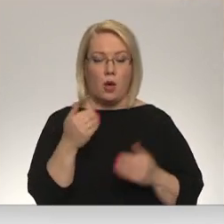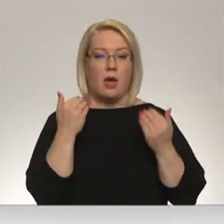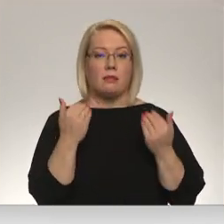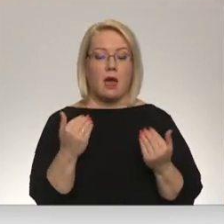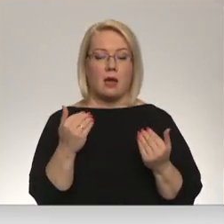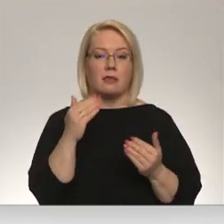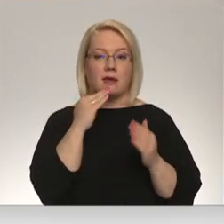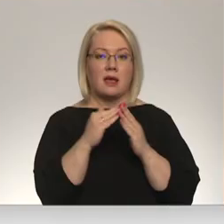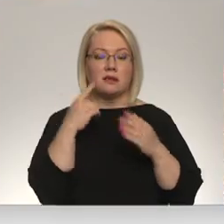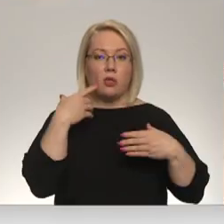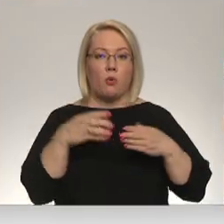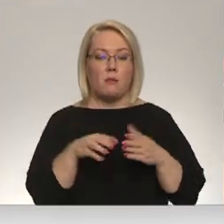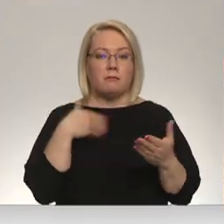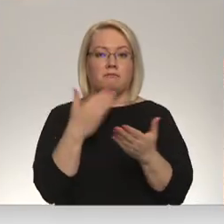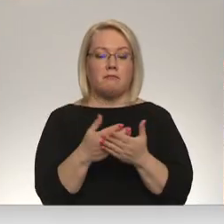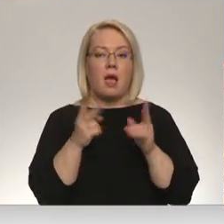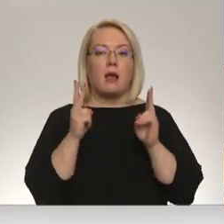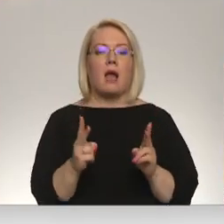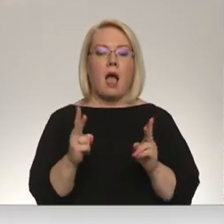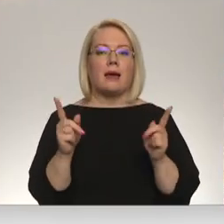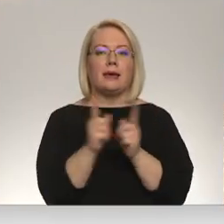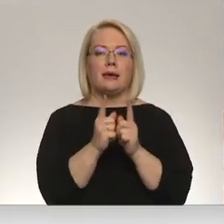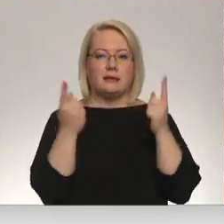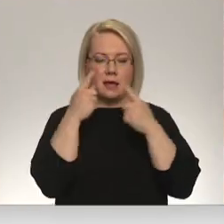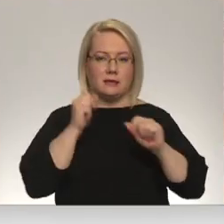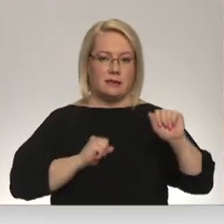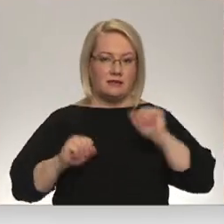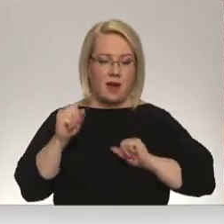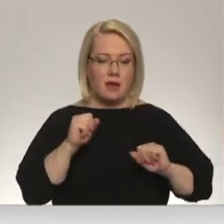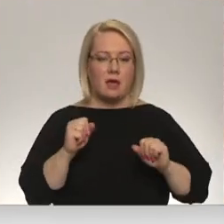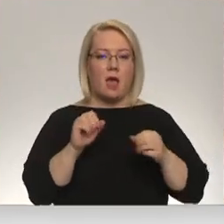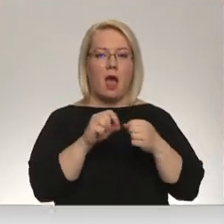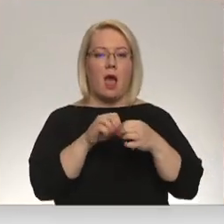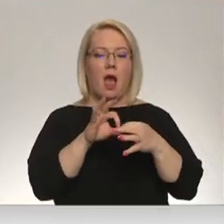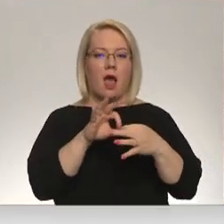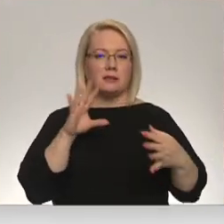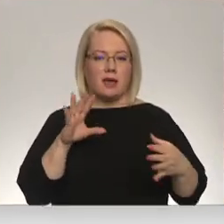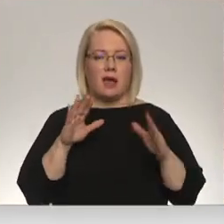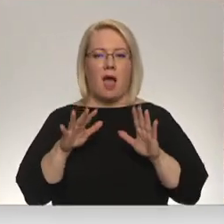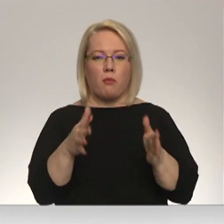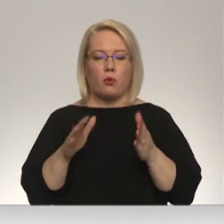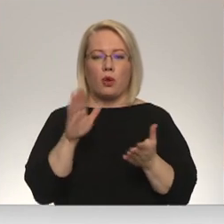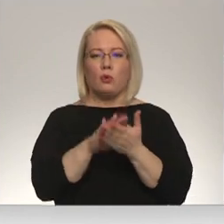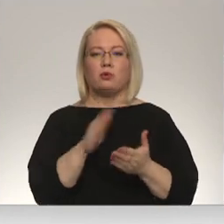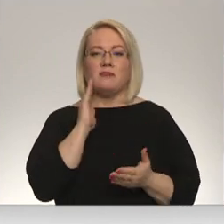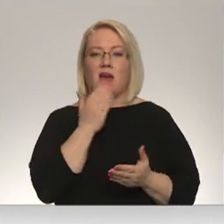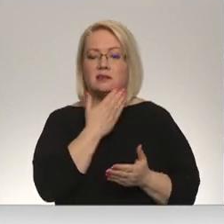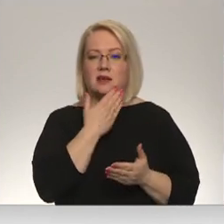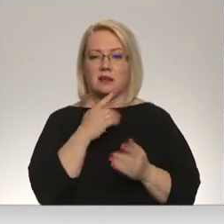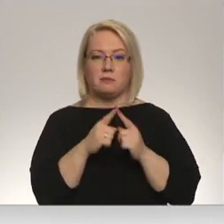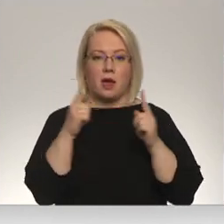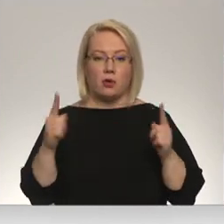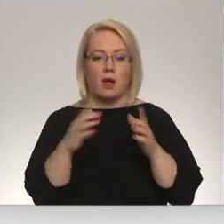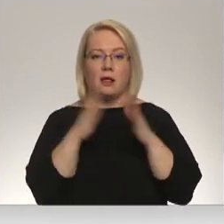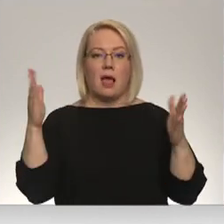kā no šī kāpuma vismaz izlaicīgi izvairīties. Atslēgt apkuri uz vasarīs periodu lielākajā daļā pilsētas.